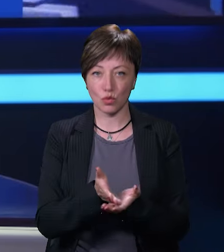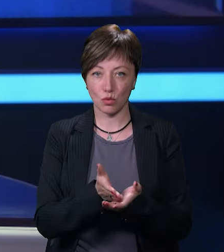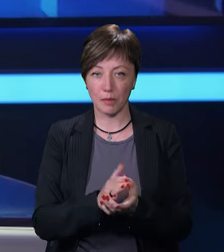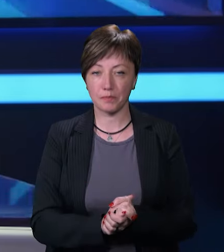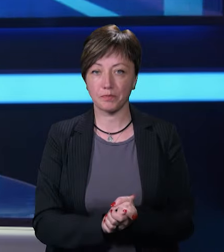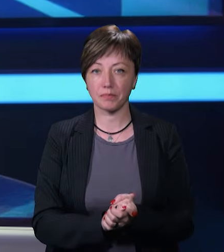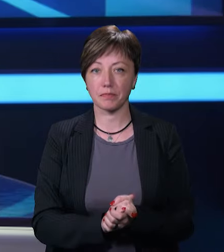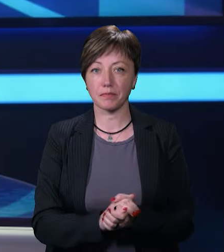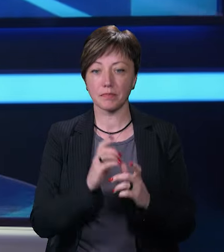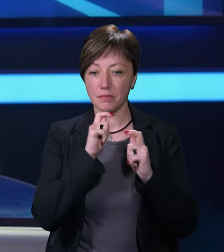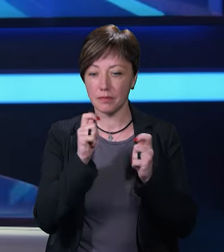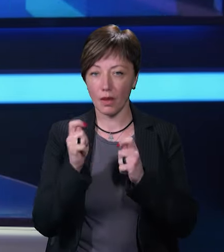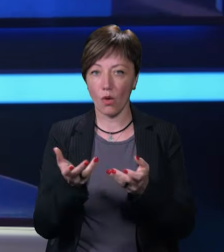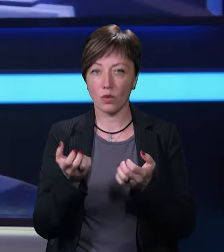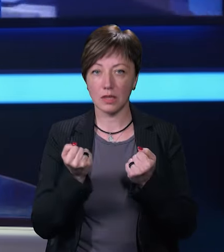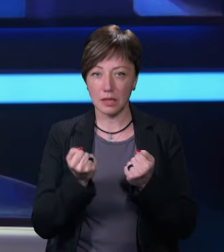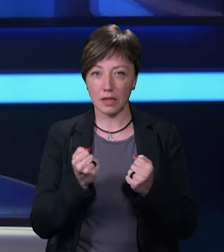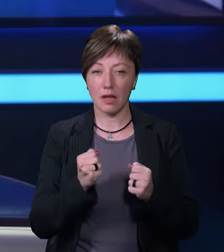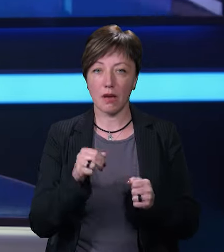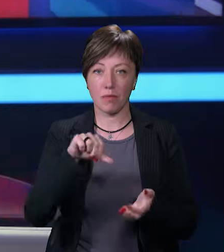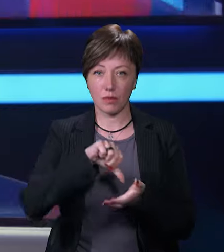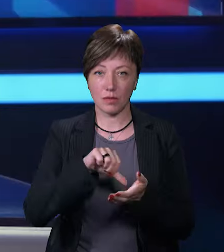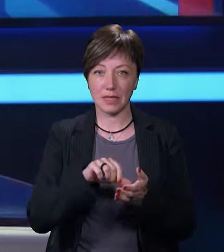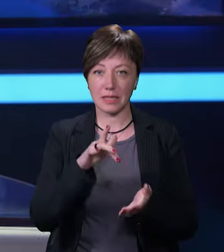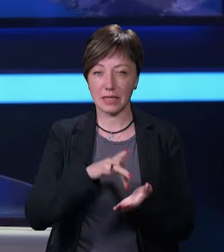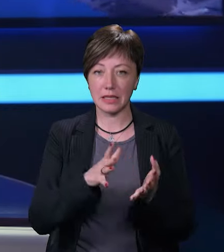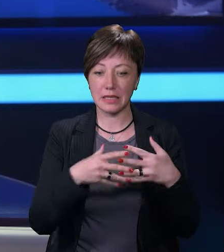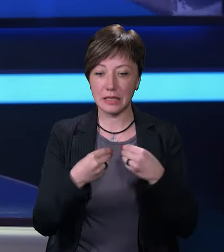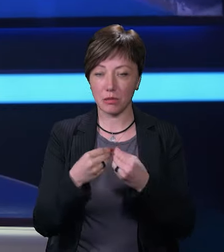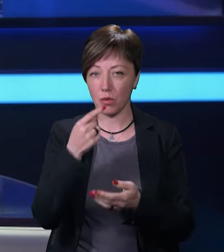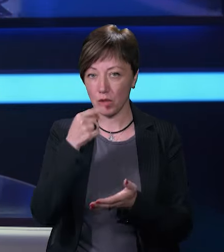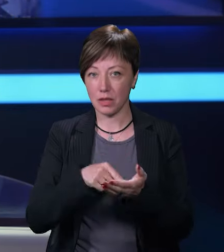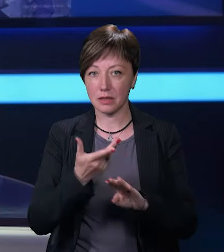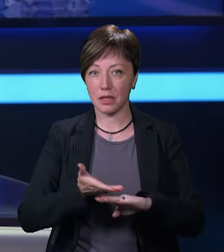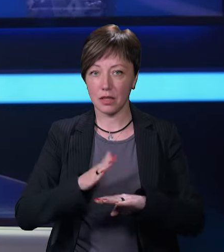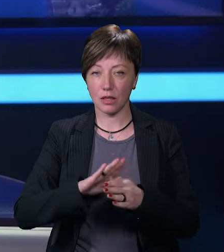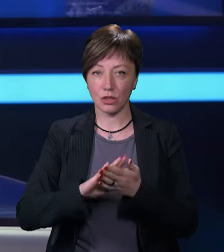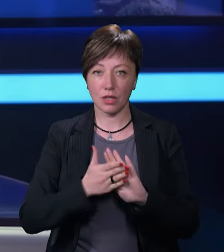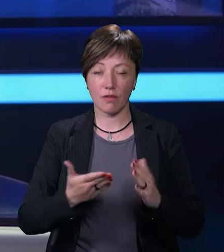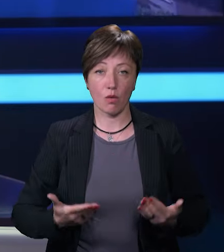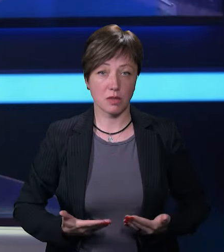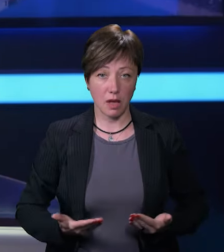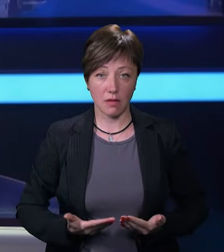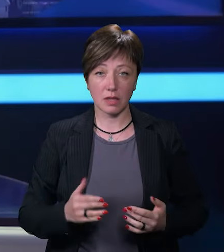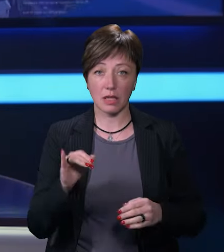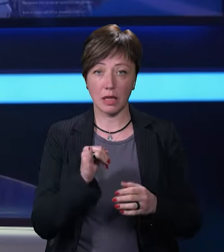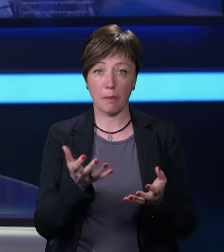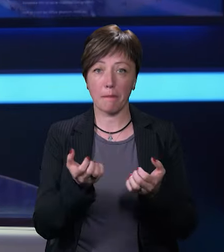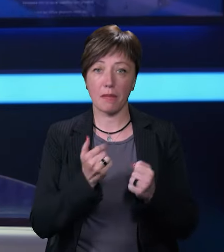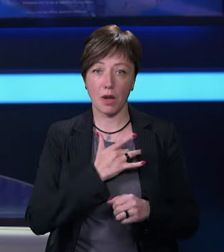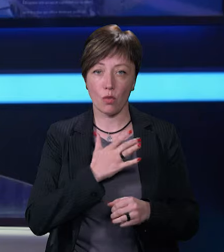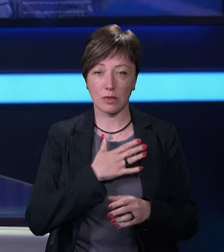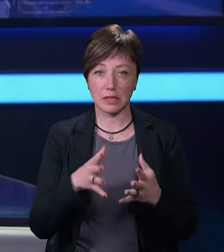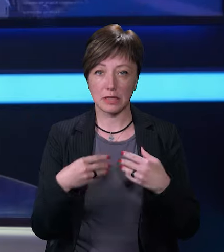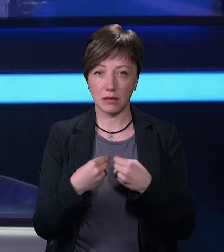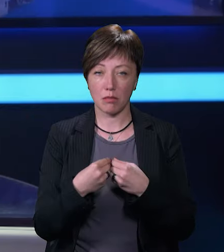служб. Презенти отримали підопічні центру. Це сім'ї, які опинились у складних життєвих обставинах та прийомні сім